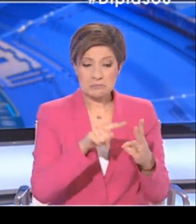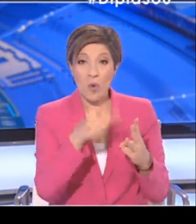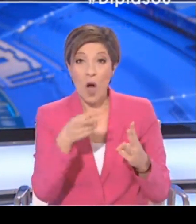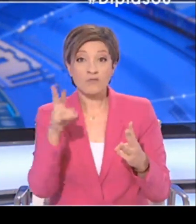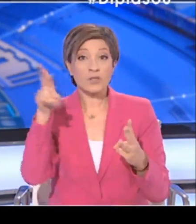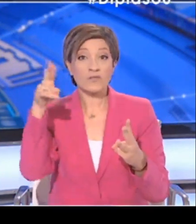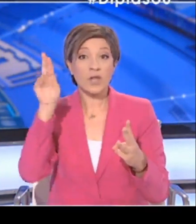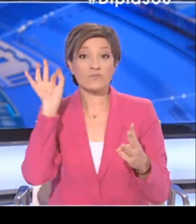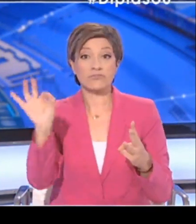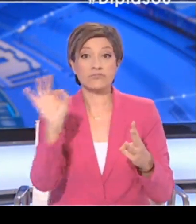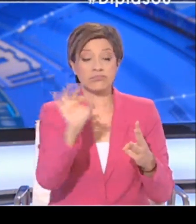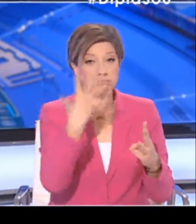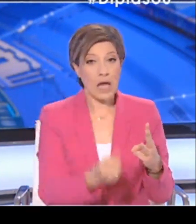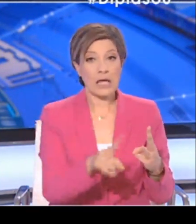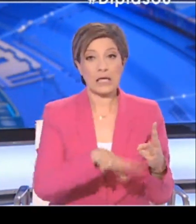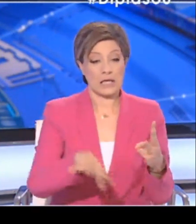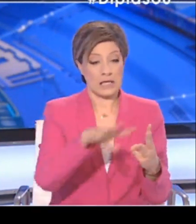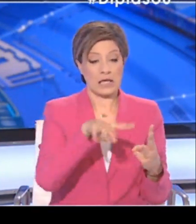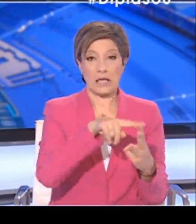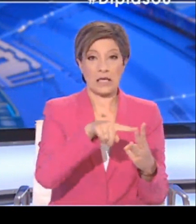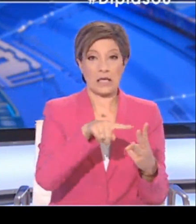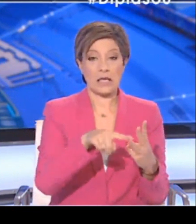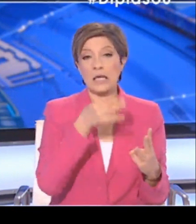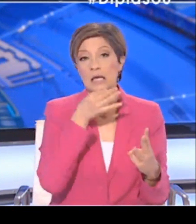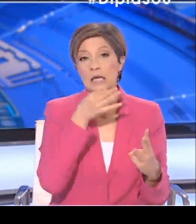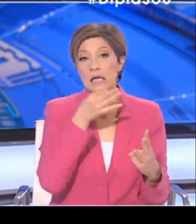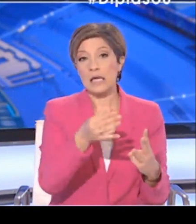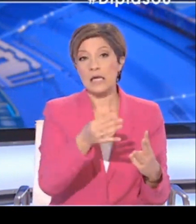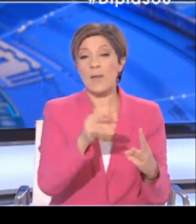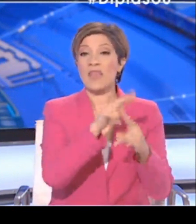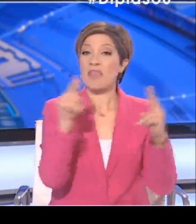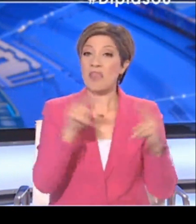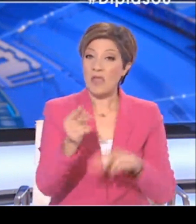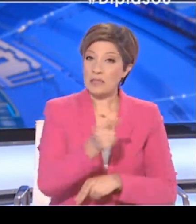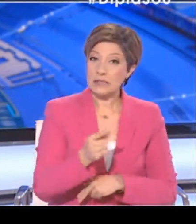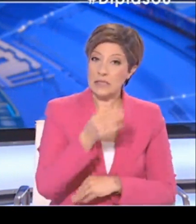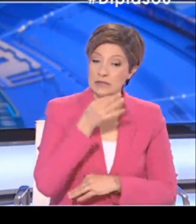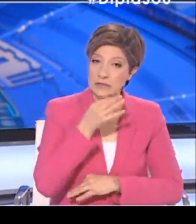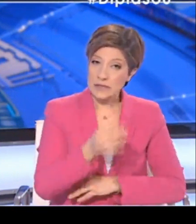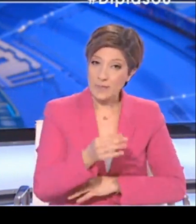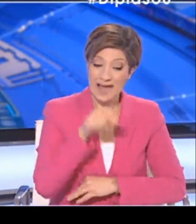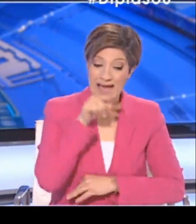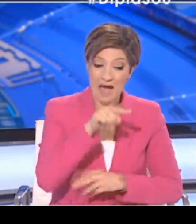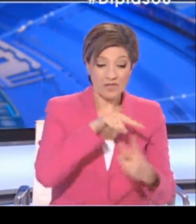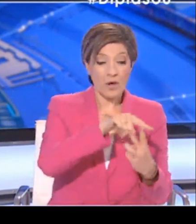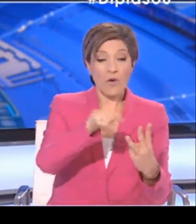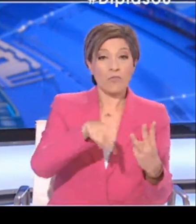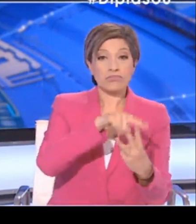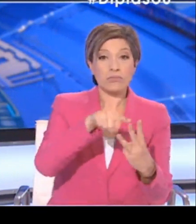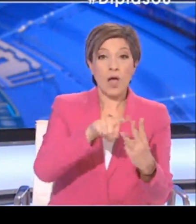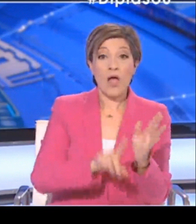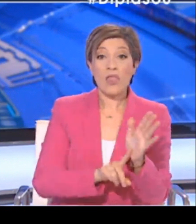αύξηση στα κρούσματα και έχει σχολιαστεί έντονα και στον διεθνή τύπο. Στις χώρες αυτές οι θερμοκρασίες